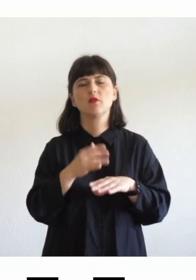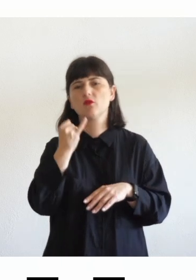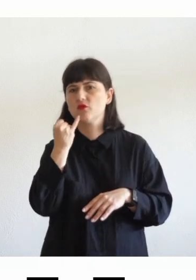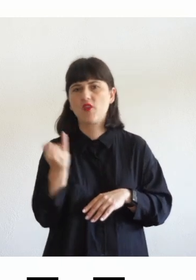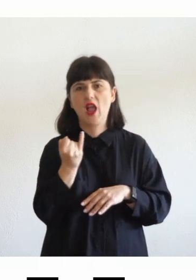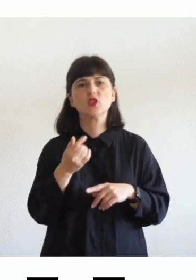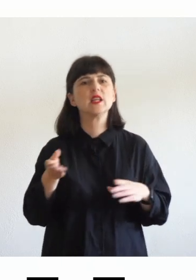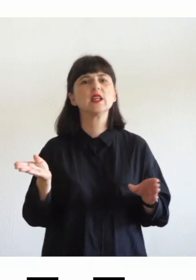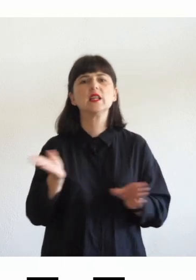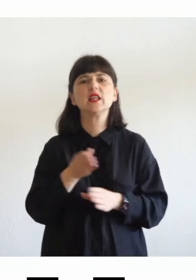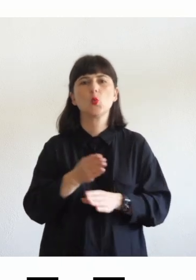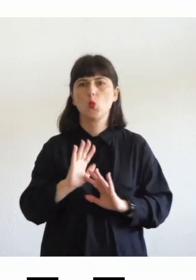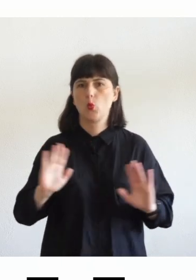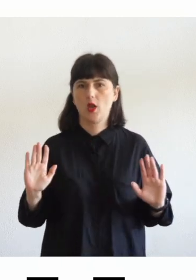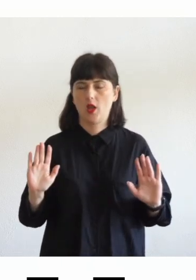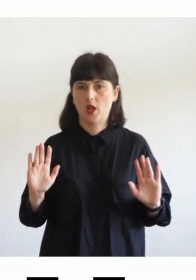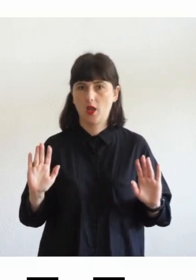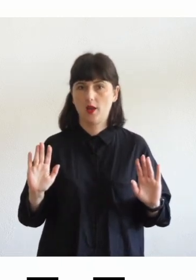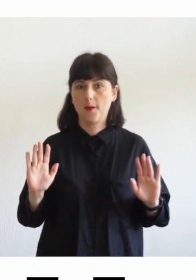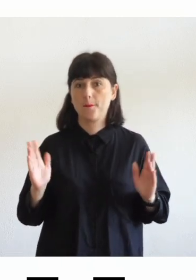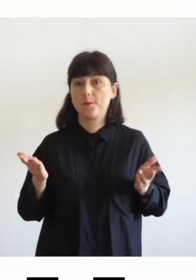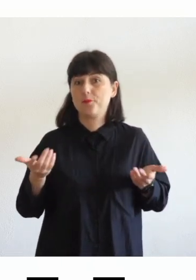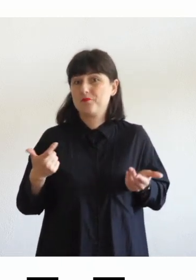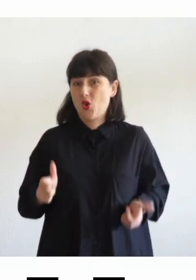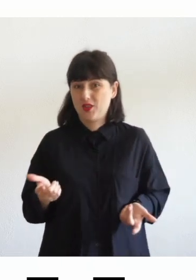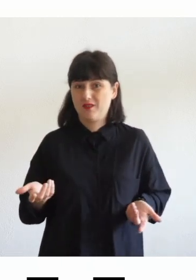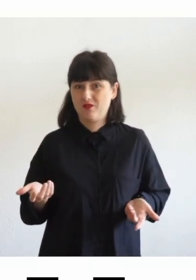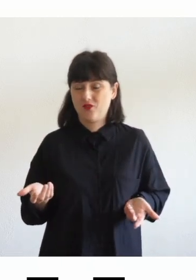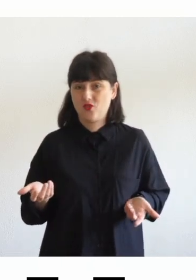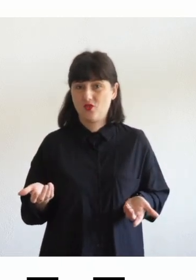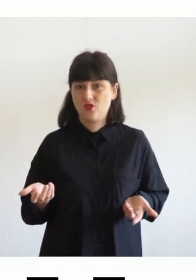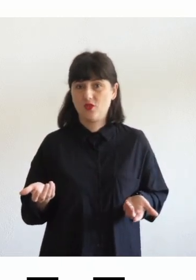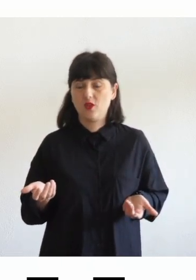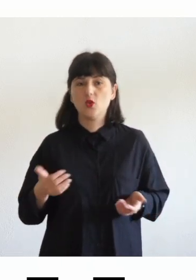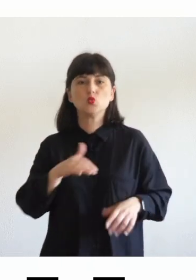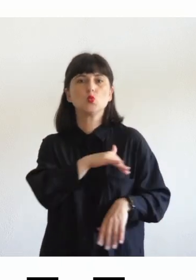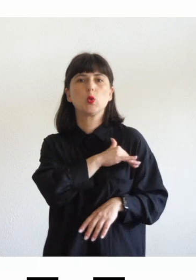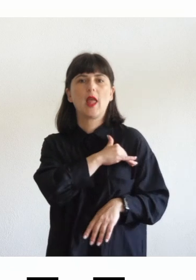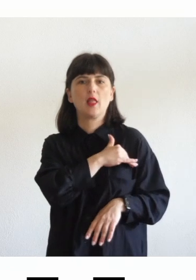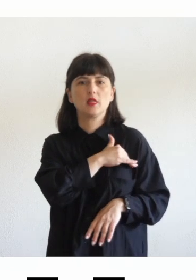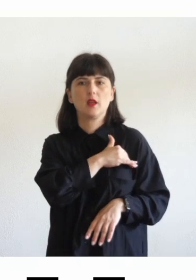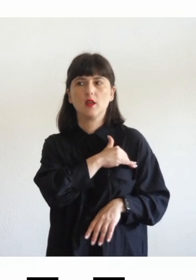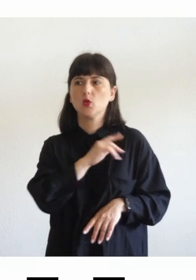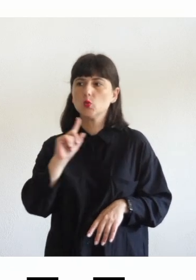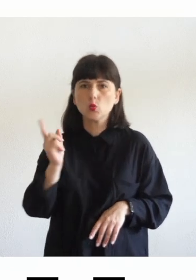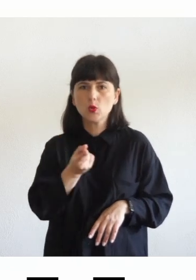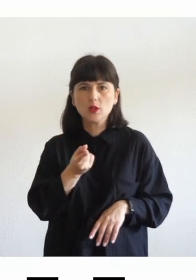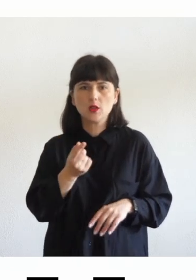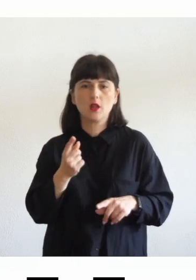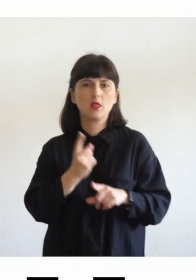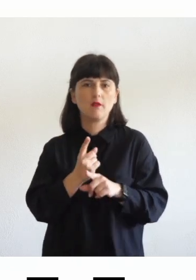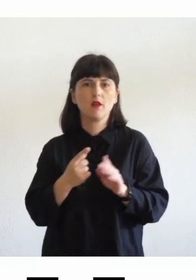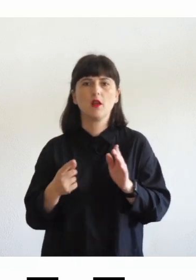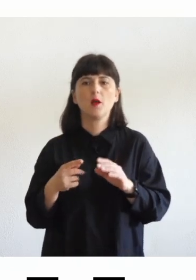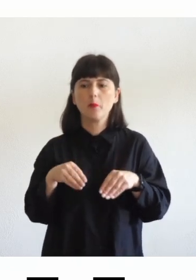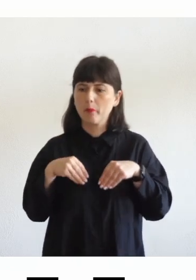tipo di utente questo perché perché tutti gli studenti hanno pari diritto alla partecipazione